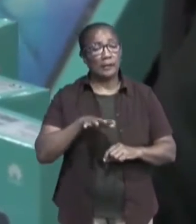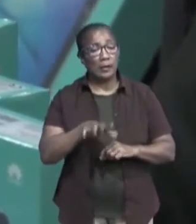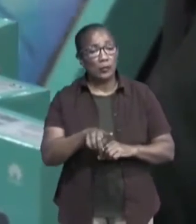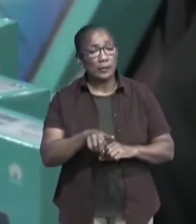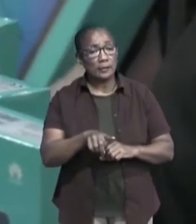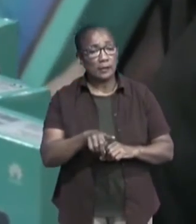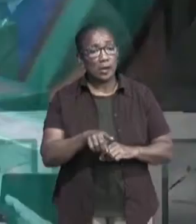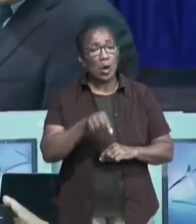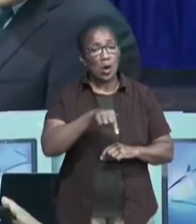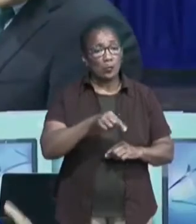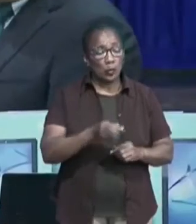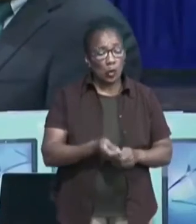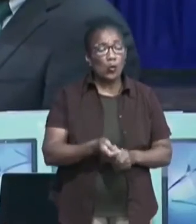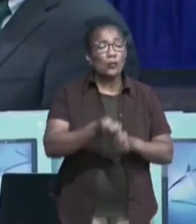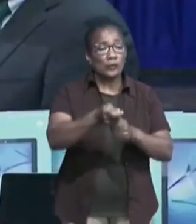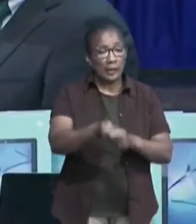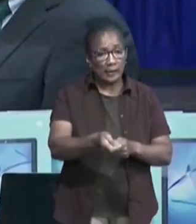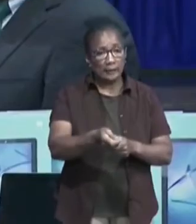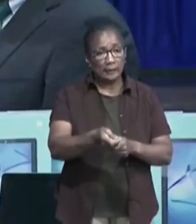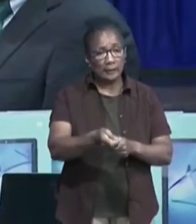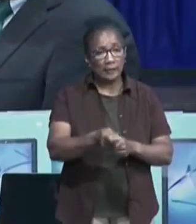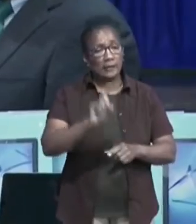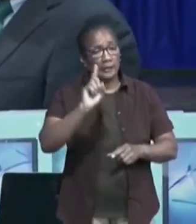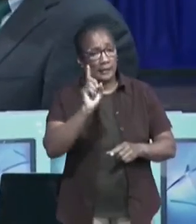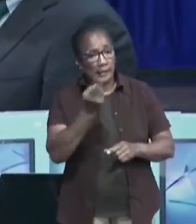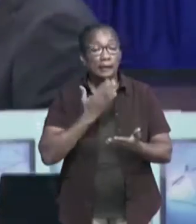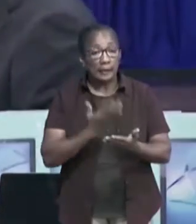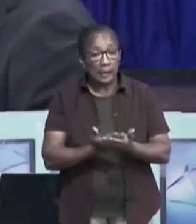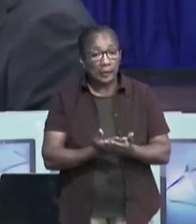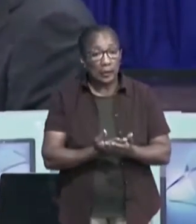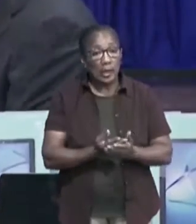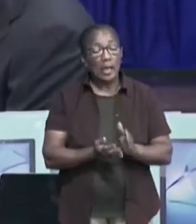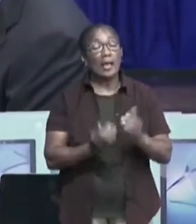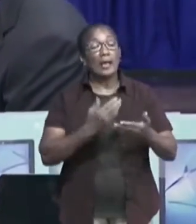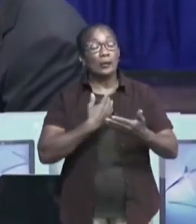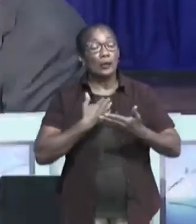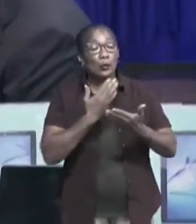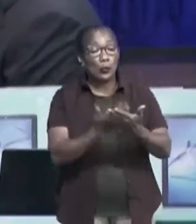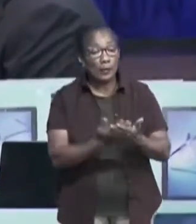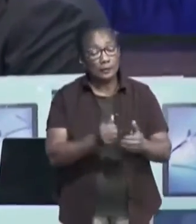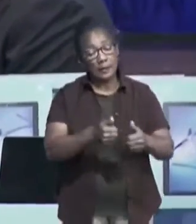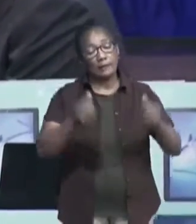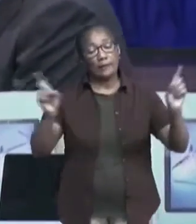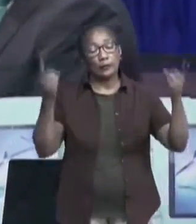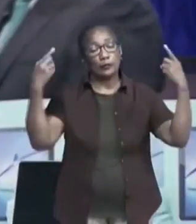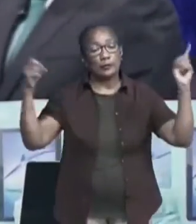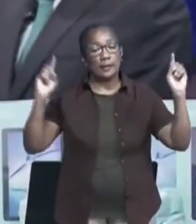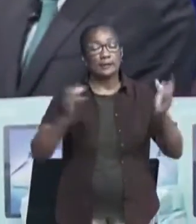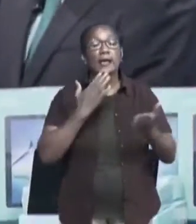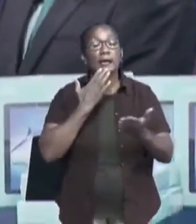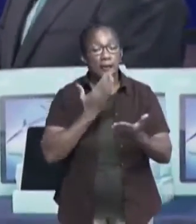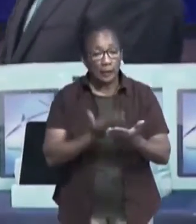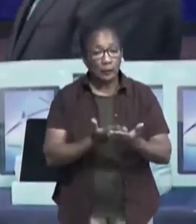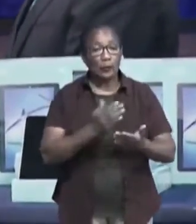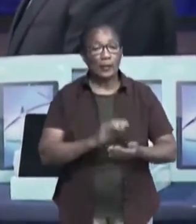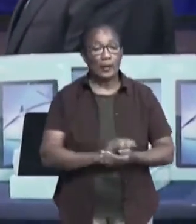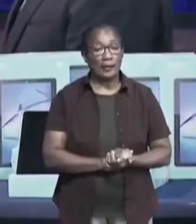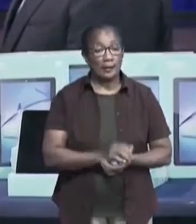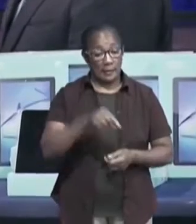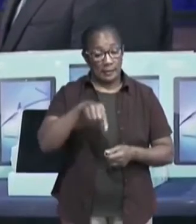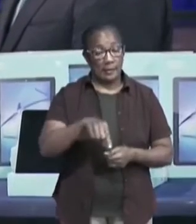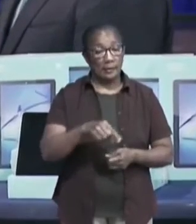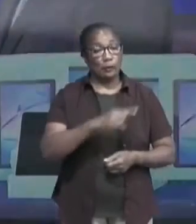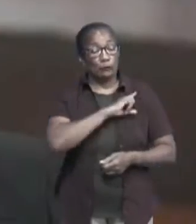zei Gardelito Hewaki, coördinator e-government, dat er in december 2019 een aanvraag bij Huawei is gedaan,